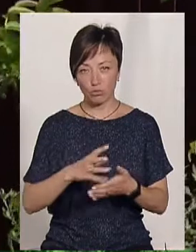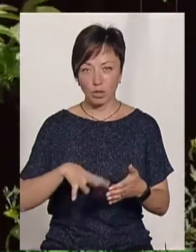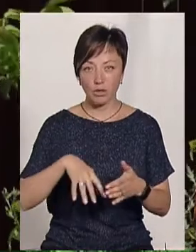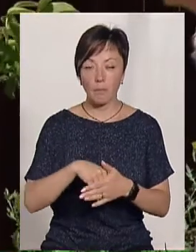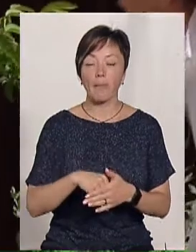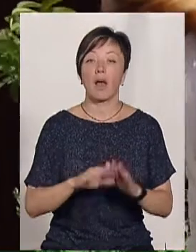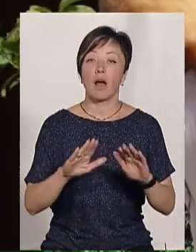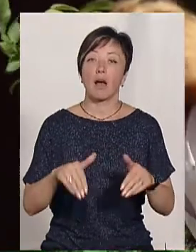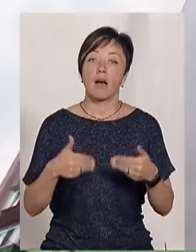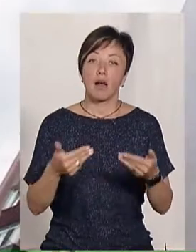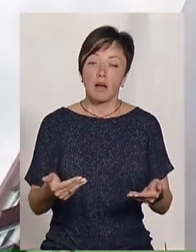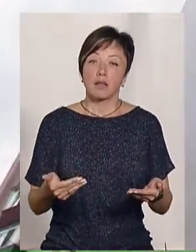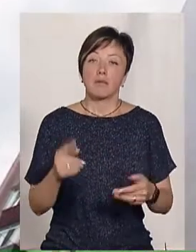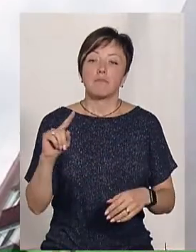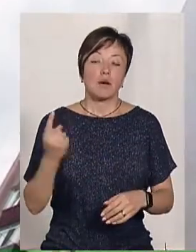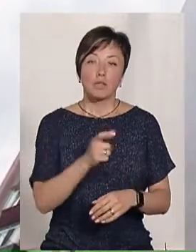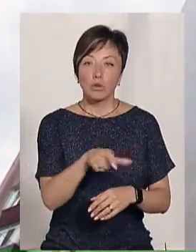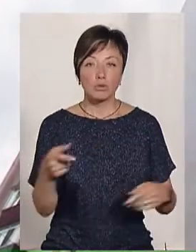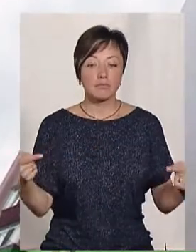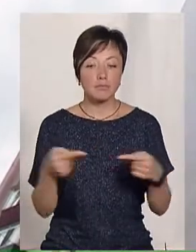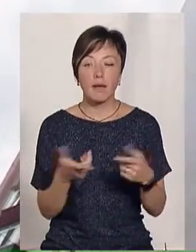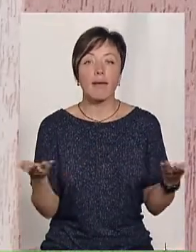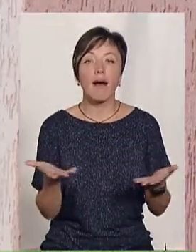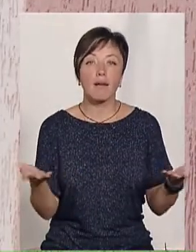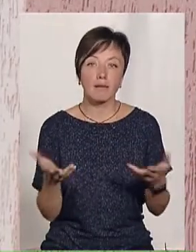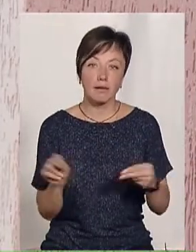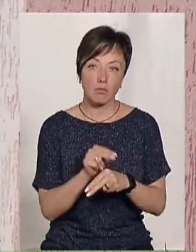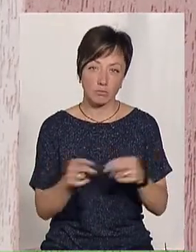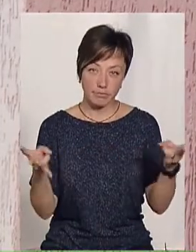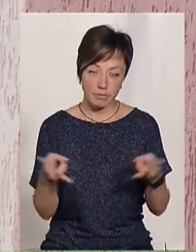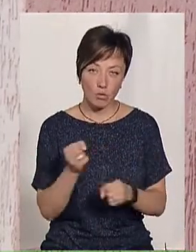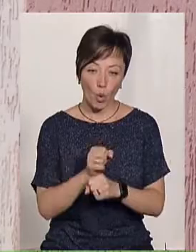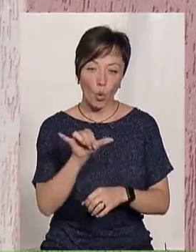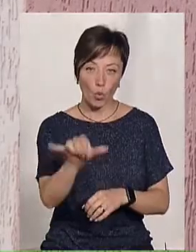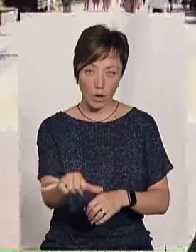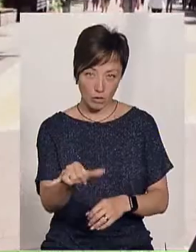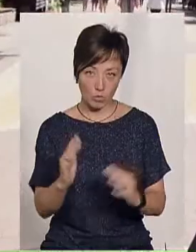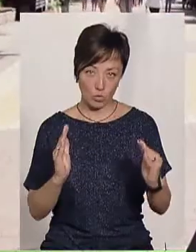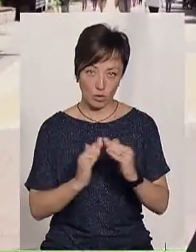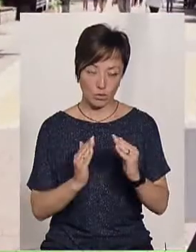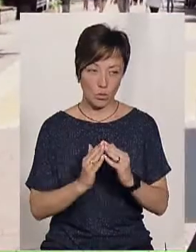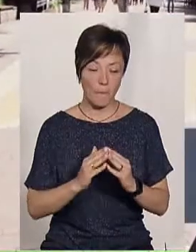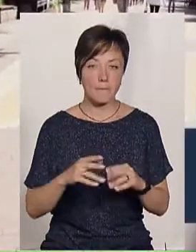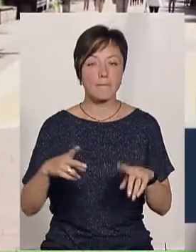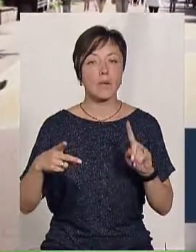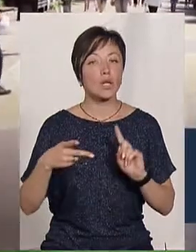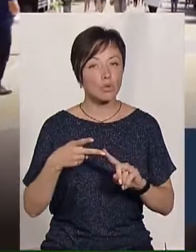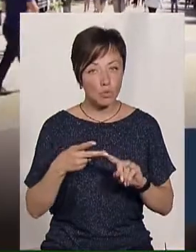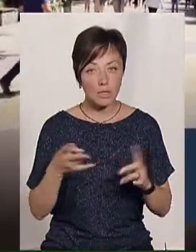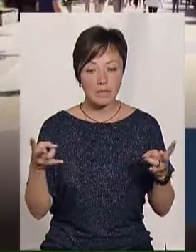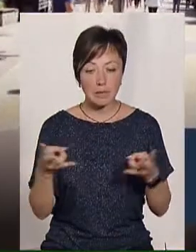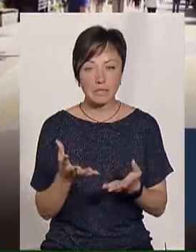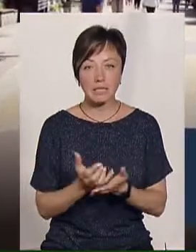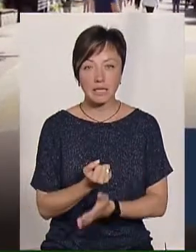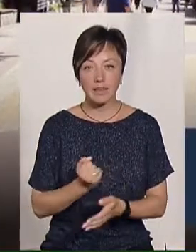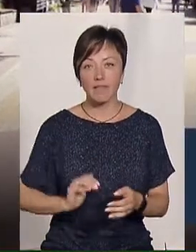Новачок радить найперше мешканцям визначитися, які саме ремонтні роботи потрібно робити у їхньому будинку. Потім знайти підрядну